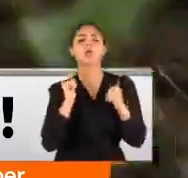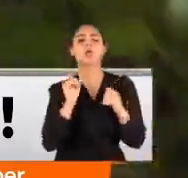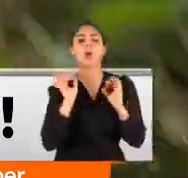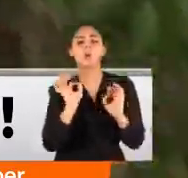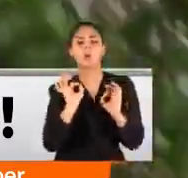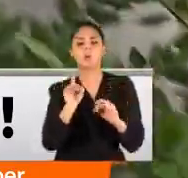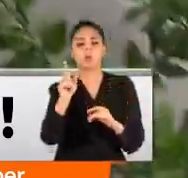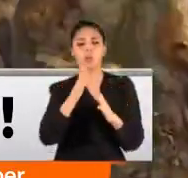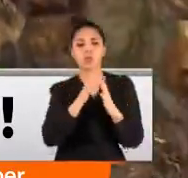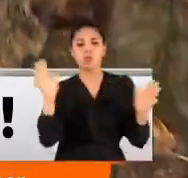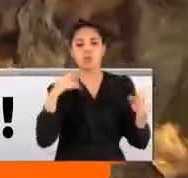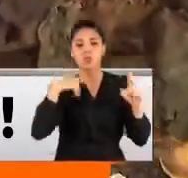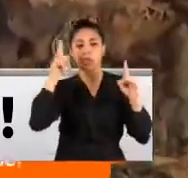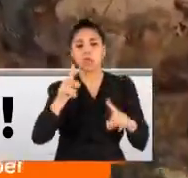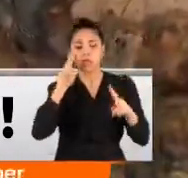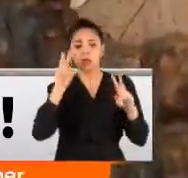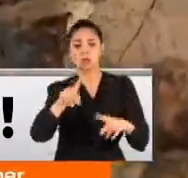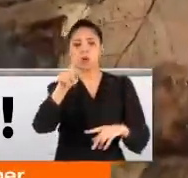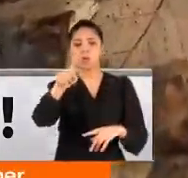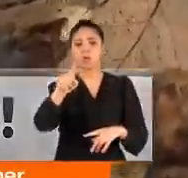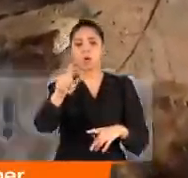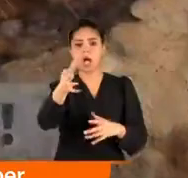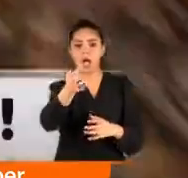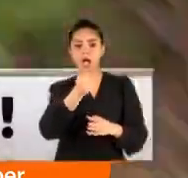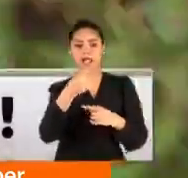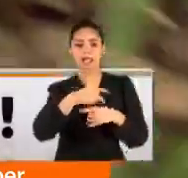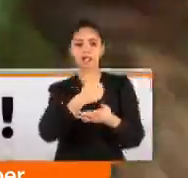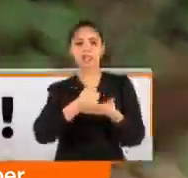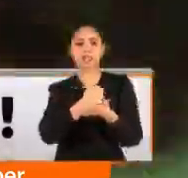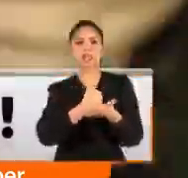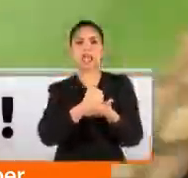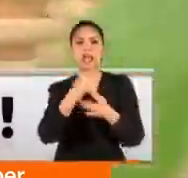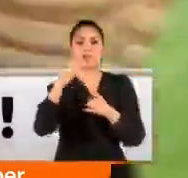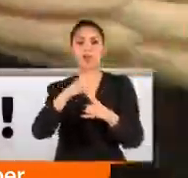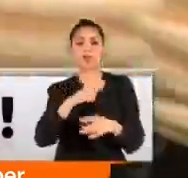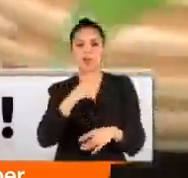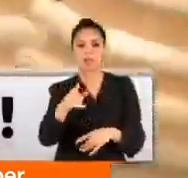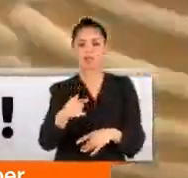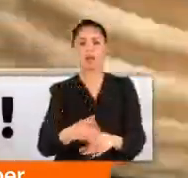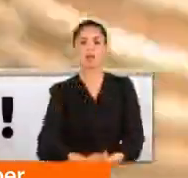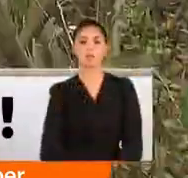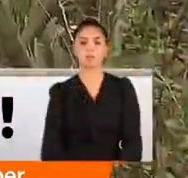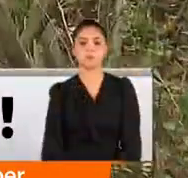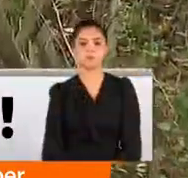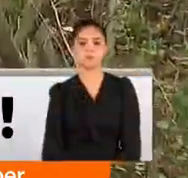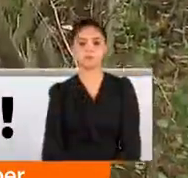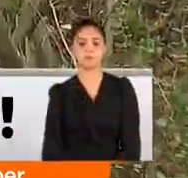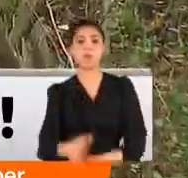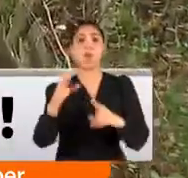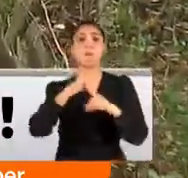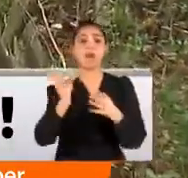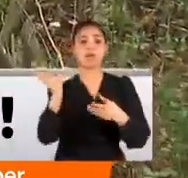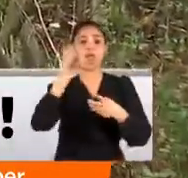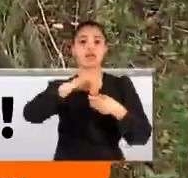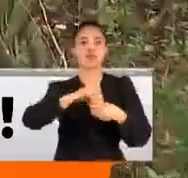defa da bu kadar büyüğüne dek geldim. Bu kopardığımız mantar da bir zehirli mantar türünden. Avlu mantar diye geçer. Mantar